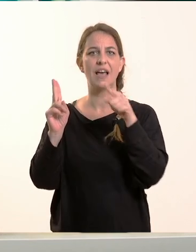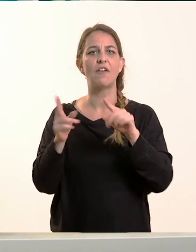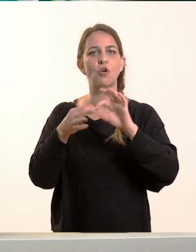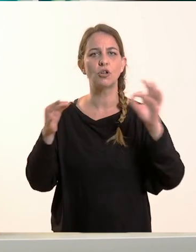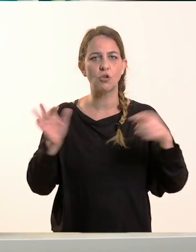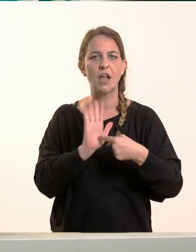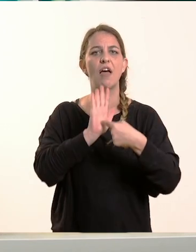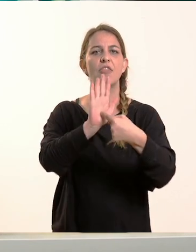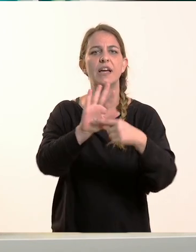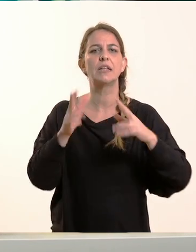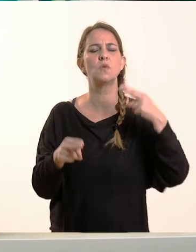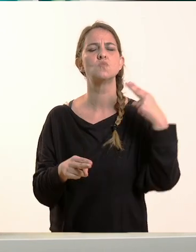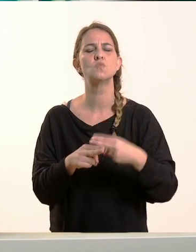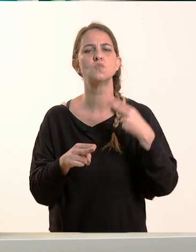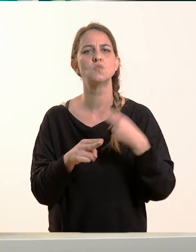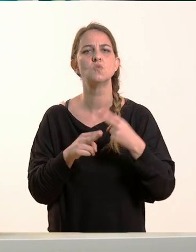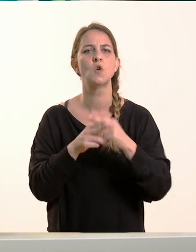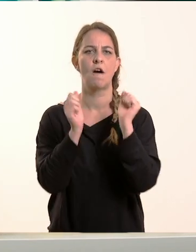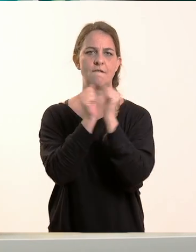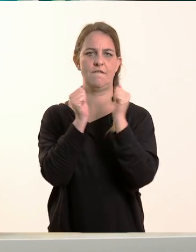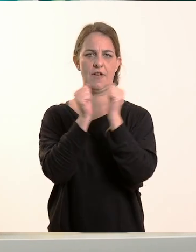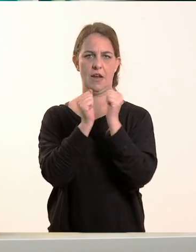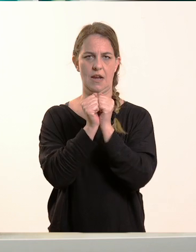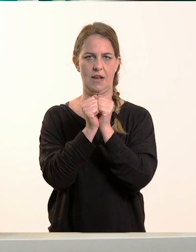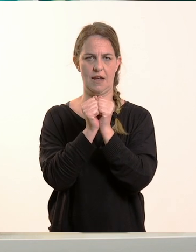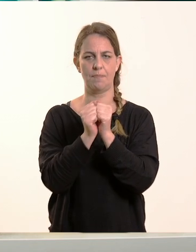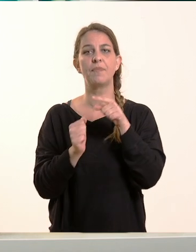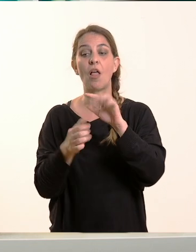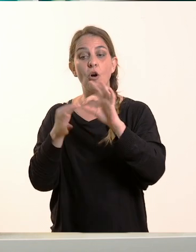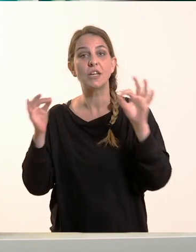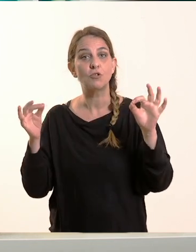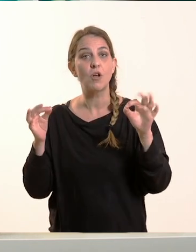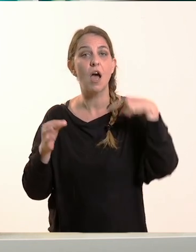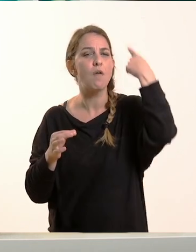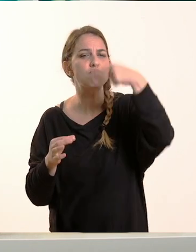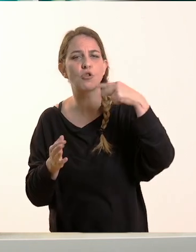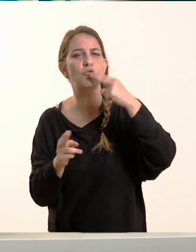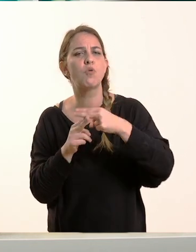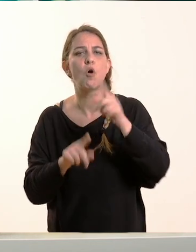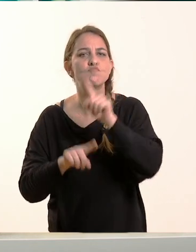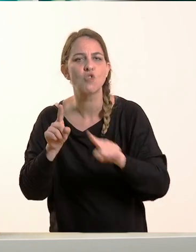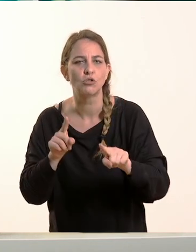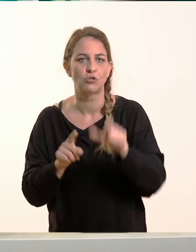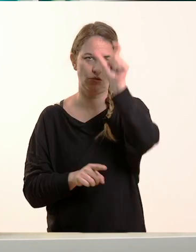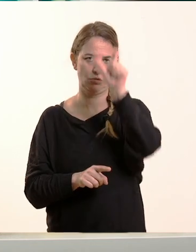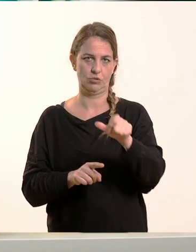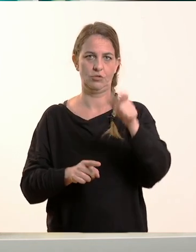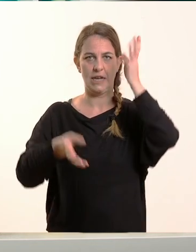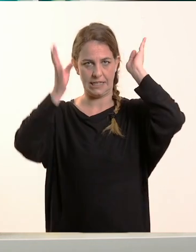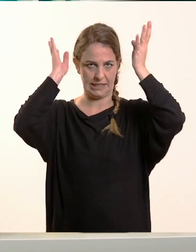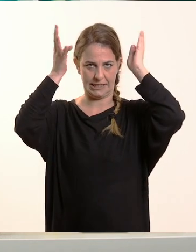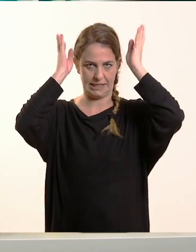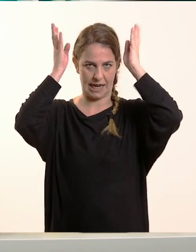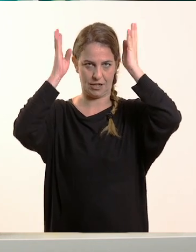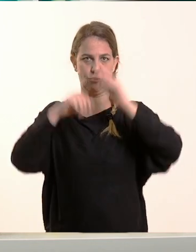φιλίας. Σε αυτή την ιστορία, ποιος είναι ο ήρωάς μας? Ο Σέργιος, πολύ ωραία. Είναι ένα